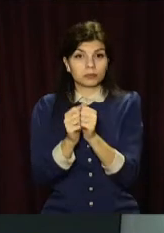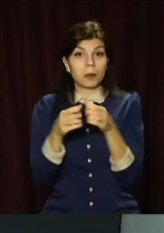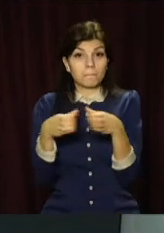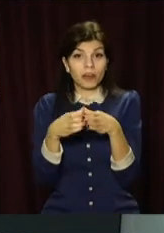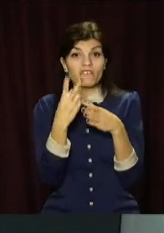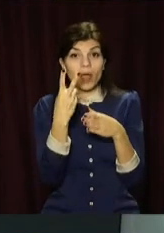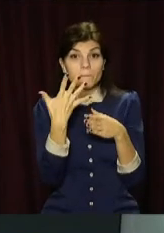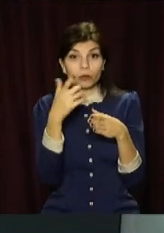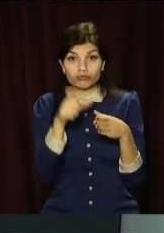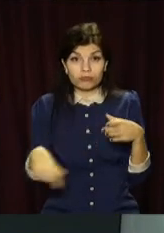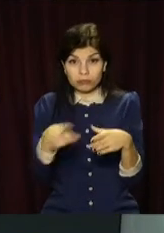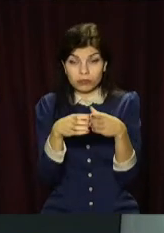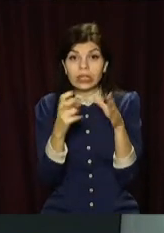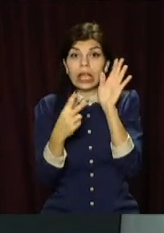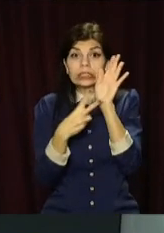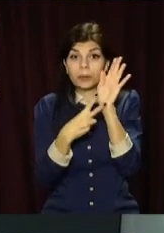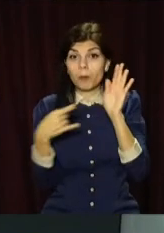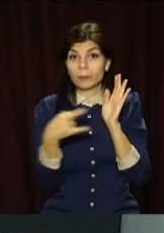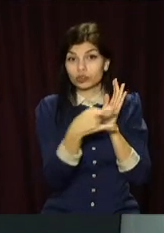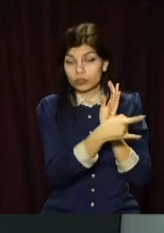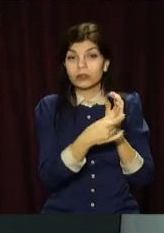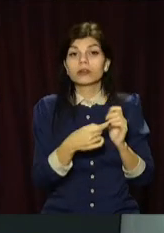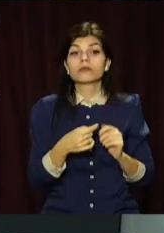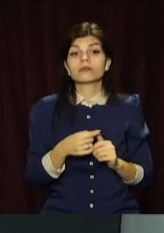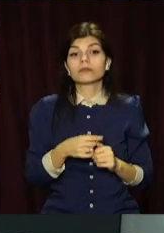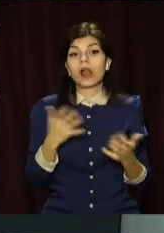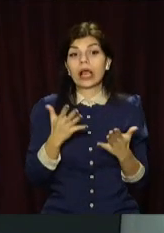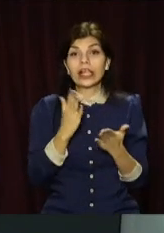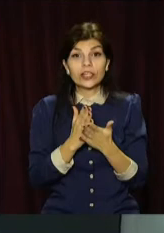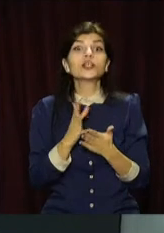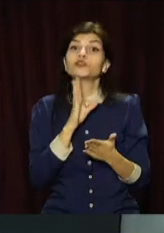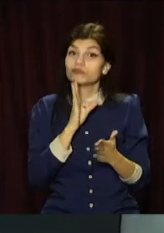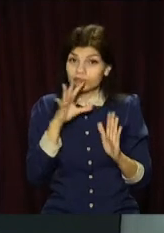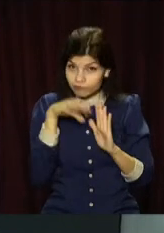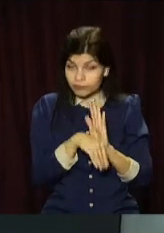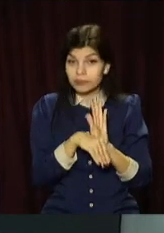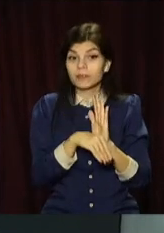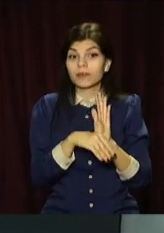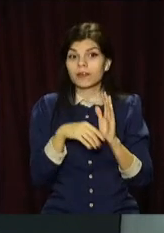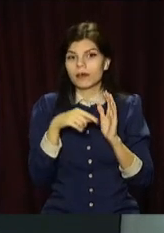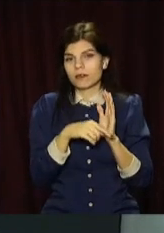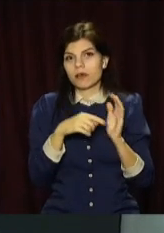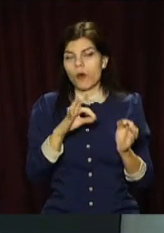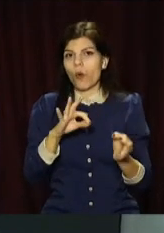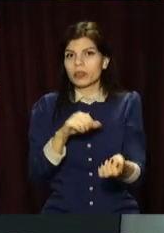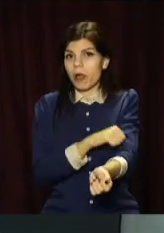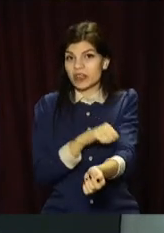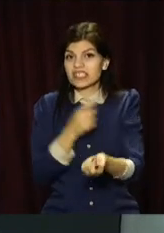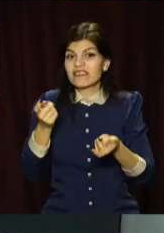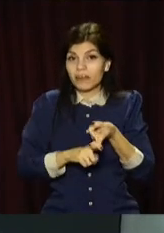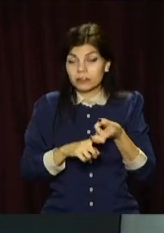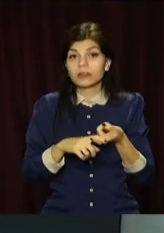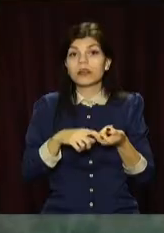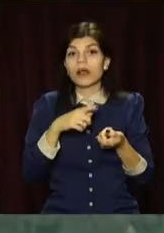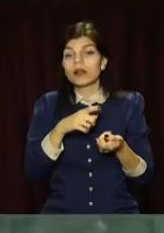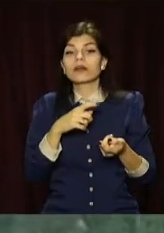25 чоловік на семи автівках зловмисникам, серед яких є і жінки, закидають незаконний обіг наркотиків. Працівники